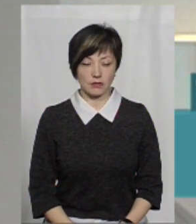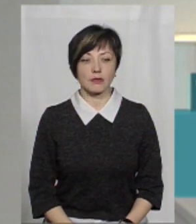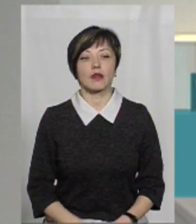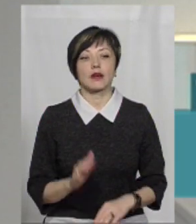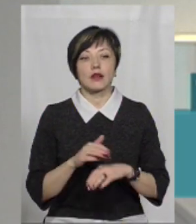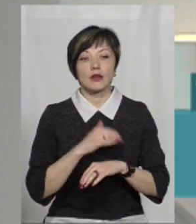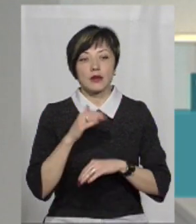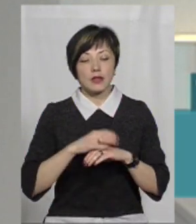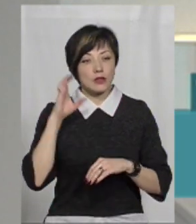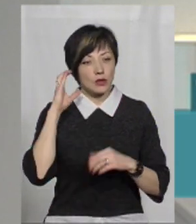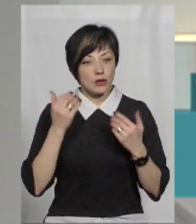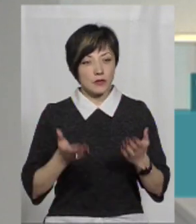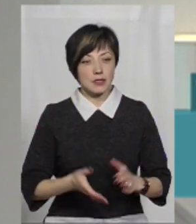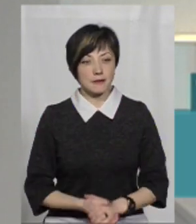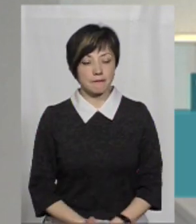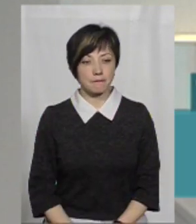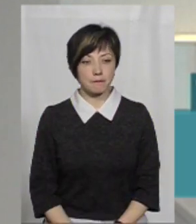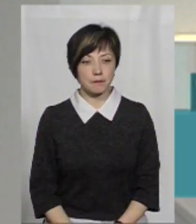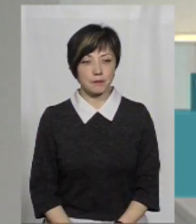Добрий вечір. Ми вас слухаємо.